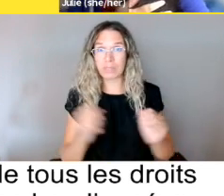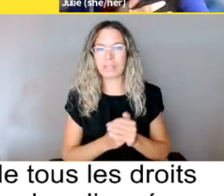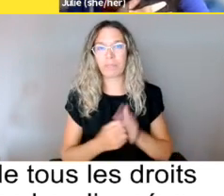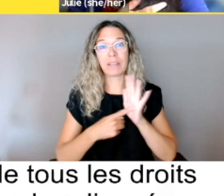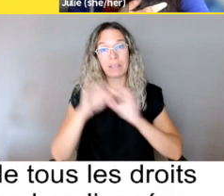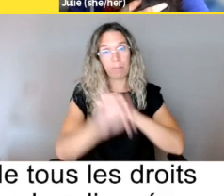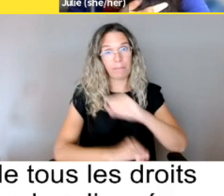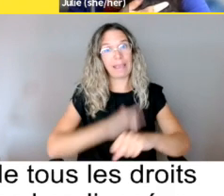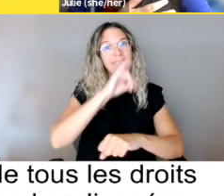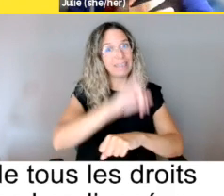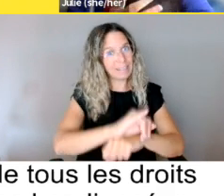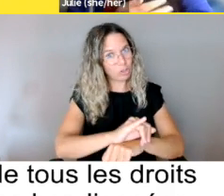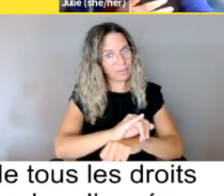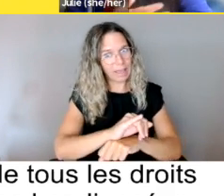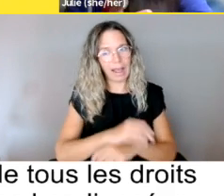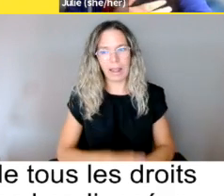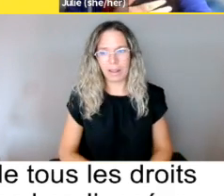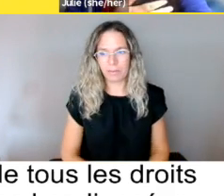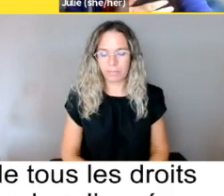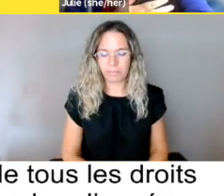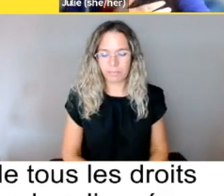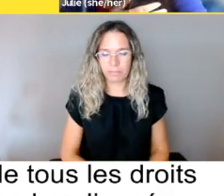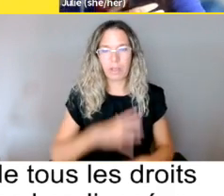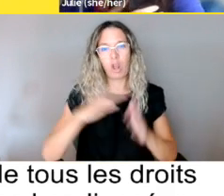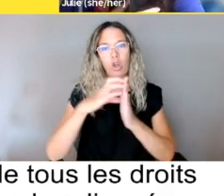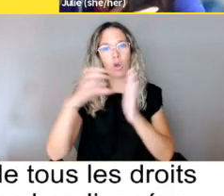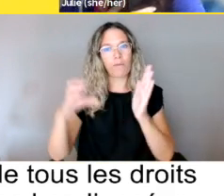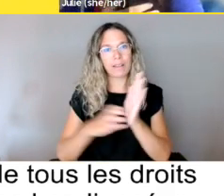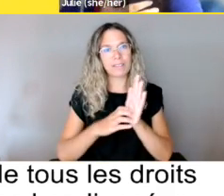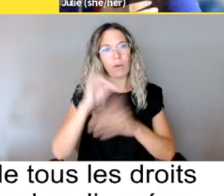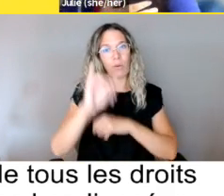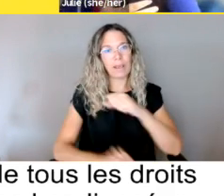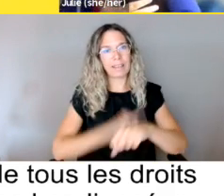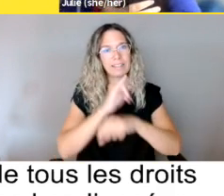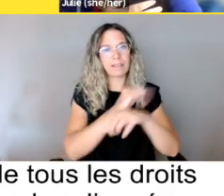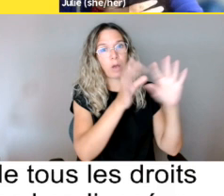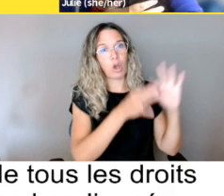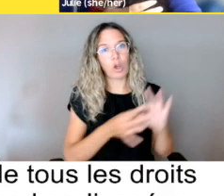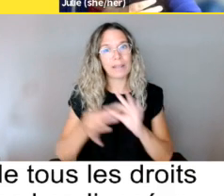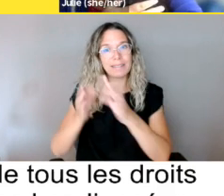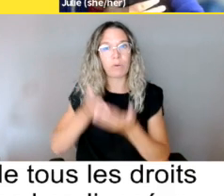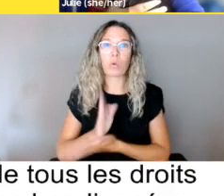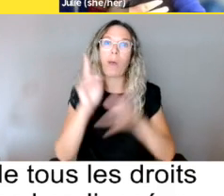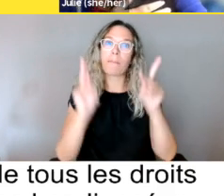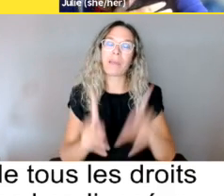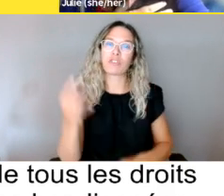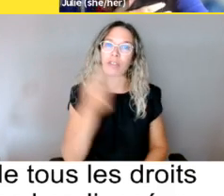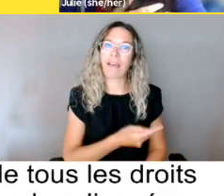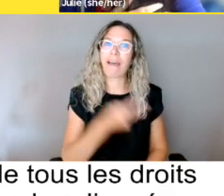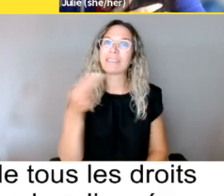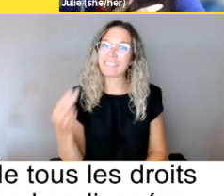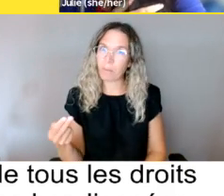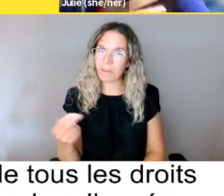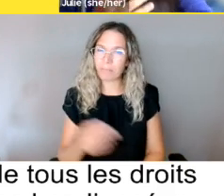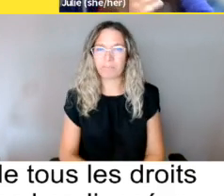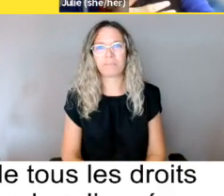international, il y la Convention internationale relative aux droits des personnes handicapées.